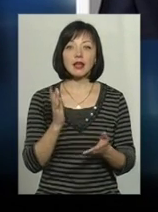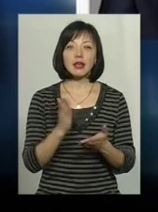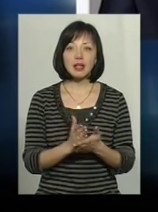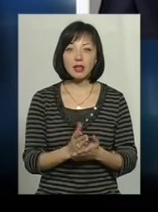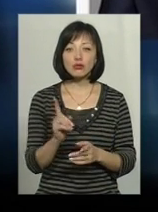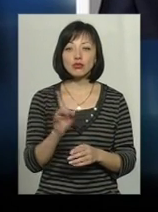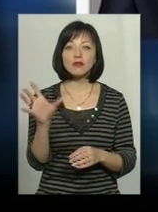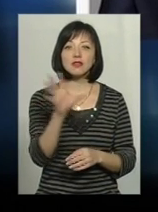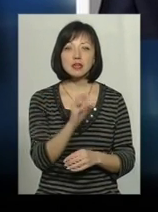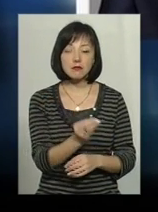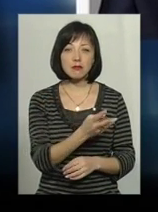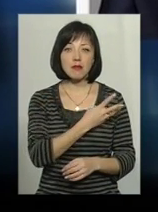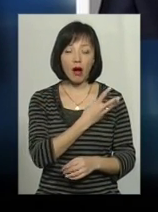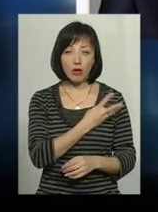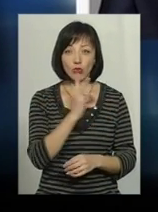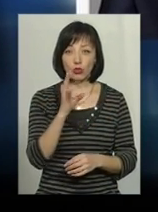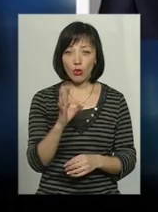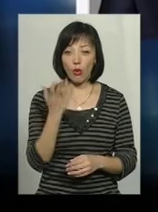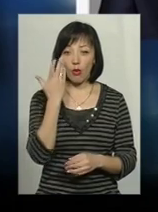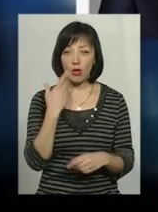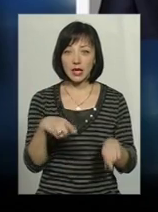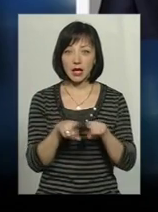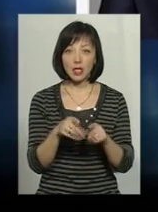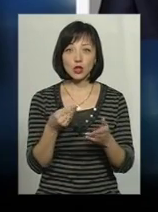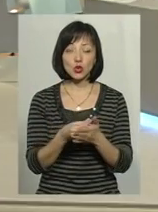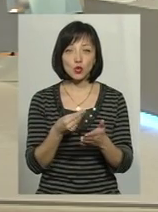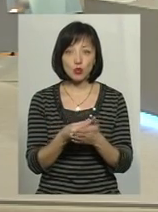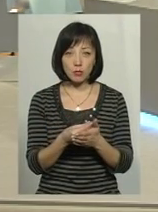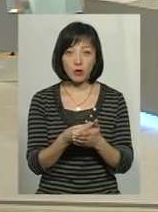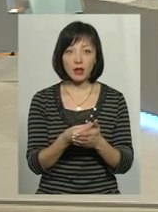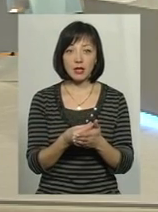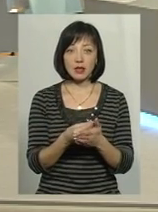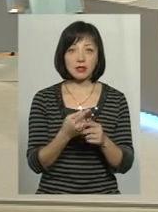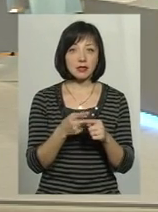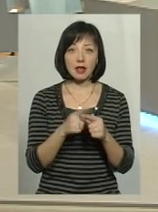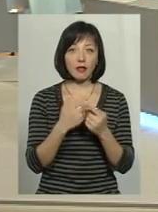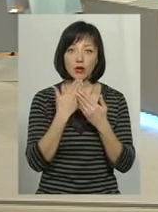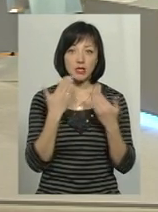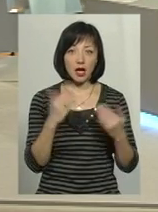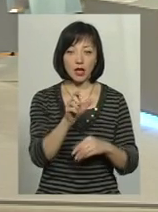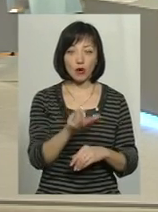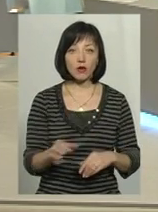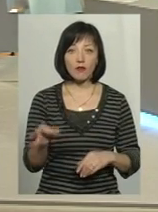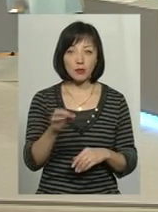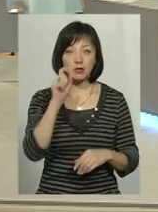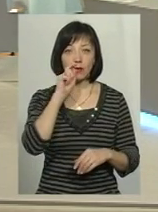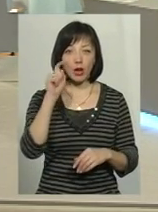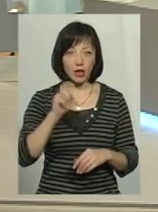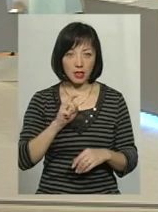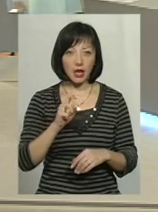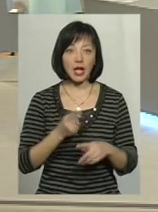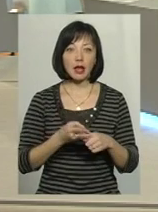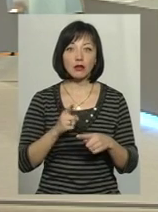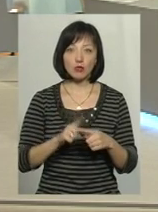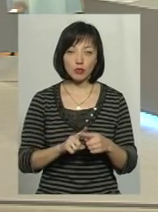всім прагнути. Але коли такі суми проходять, то, по мимоволі, це останні люди, які не тільки в області, але й в Україні. І